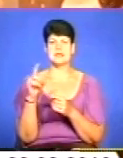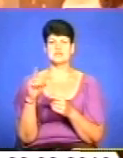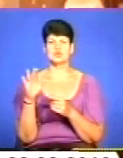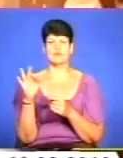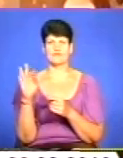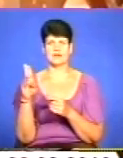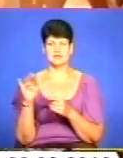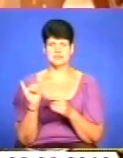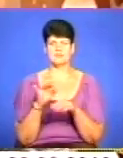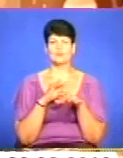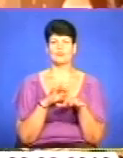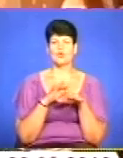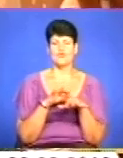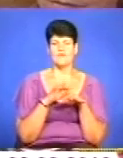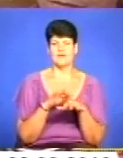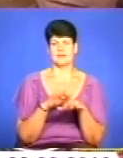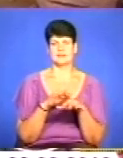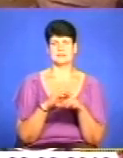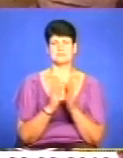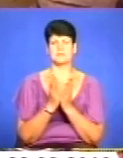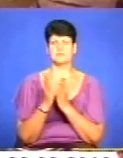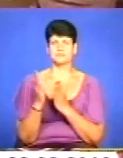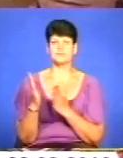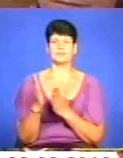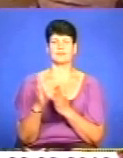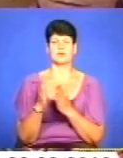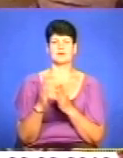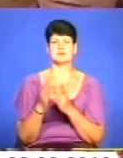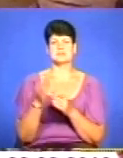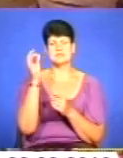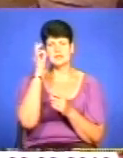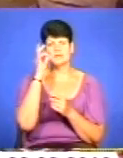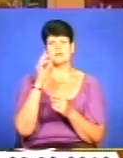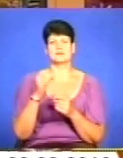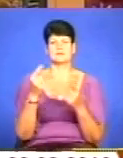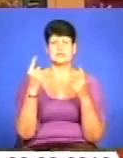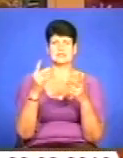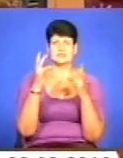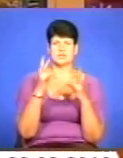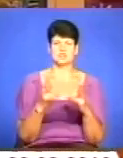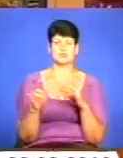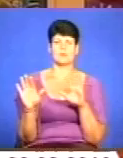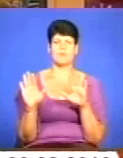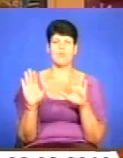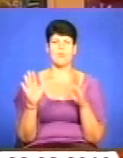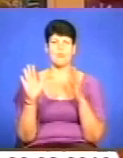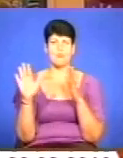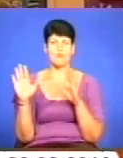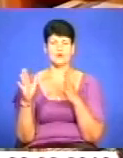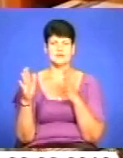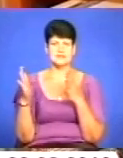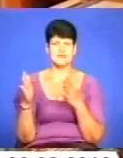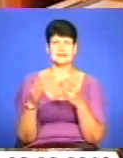бібліотеки для дітей сторінками нашої історії. Згадали величні і трагічні події встановлення незалежної України. Не забули й про